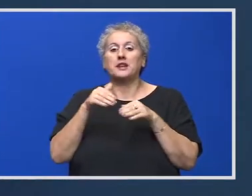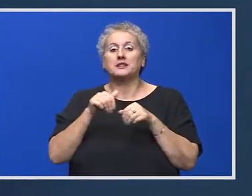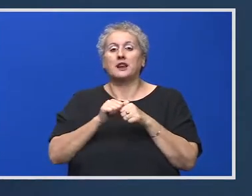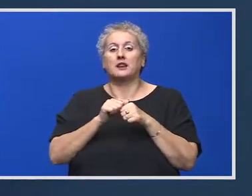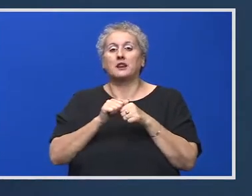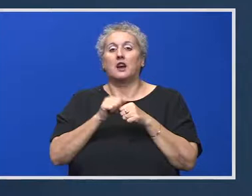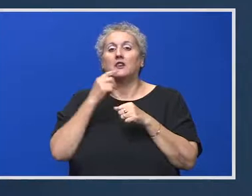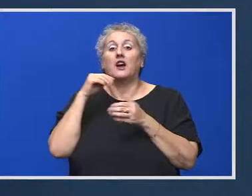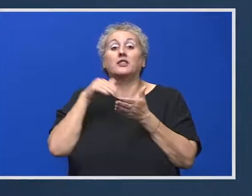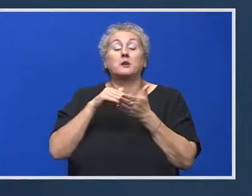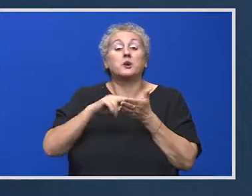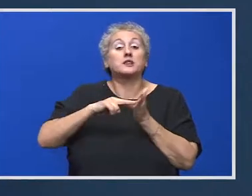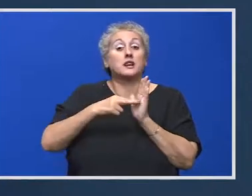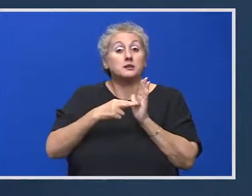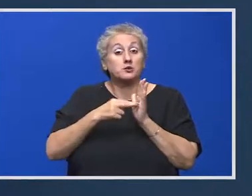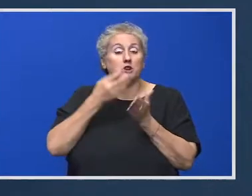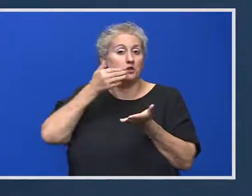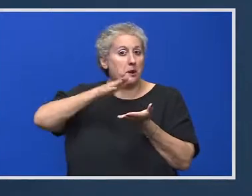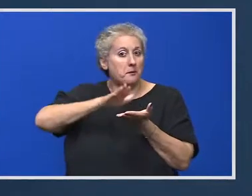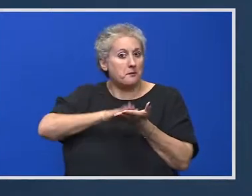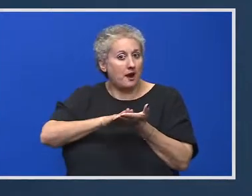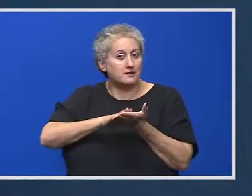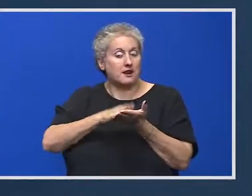va trebui să răspundă și pe baza